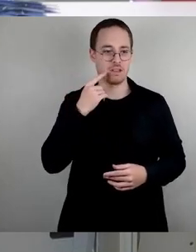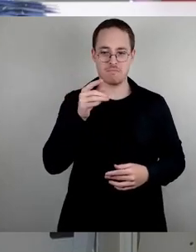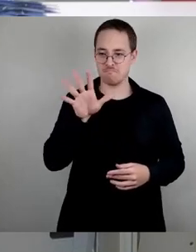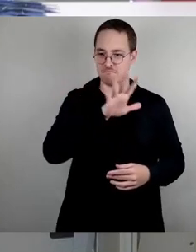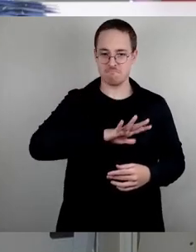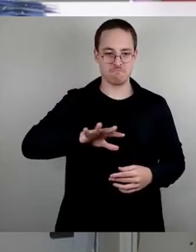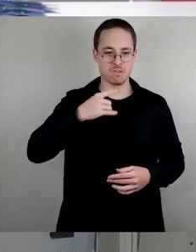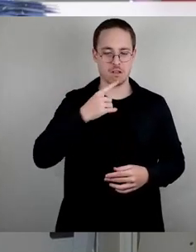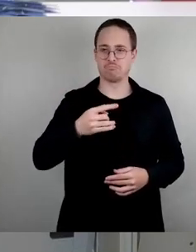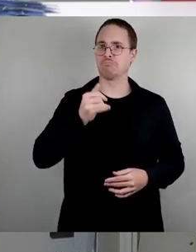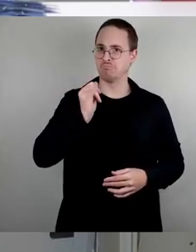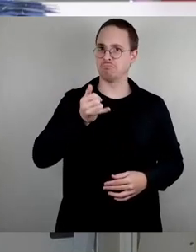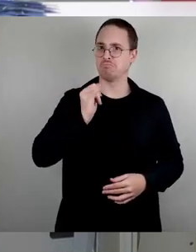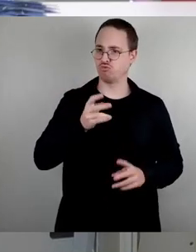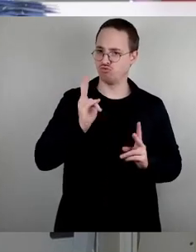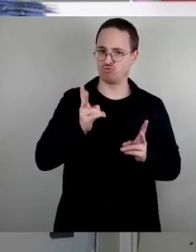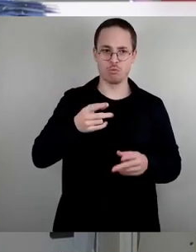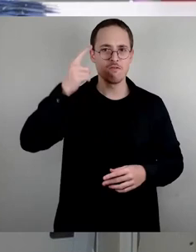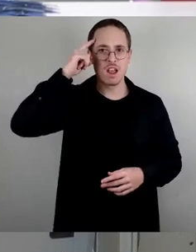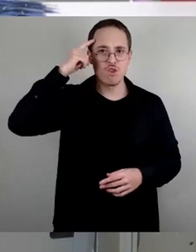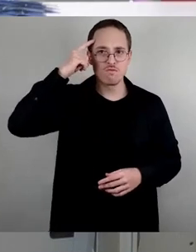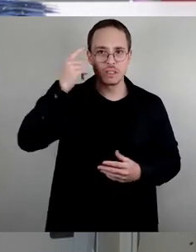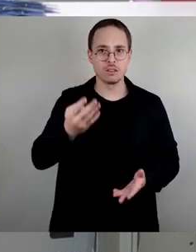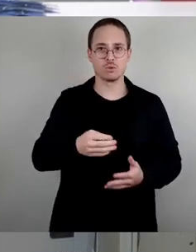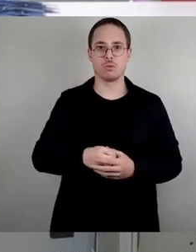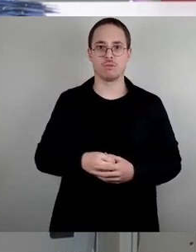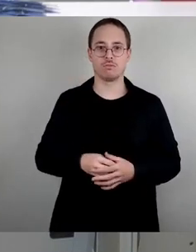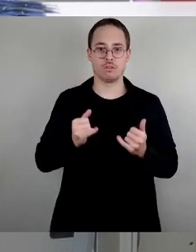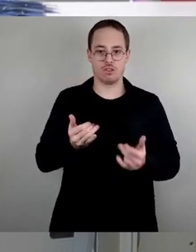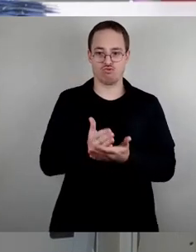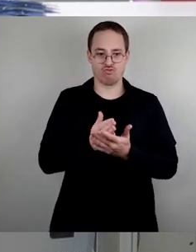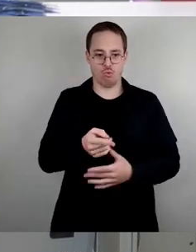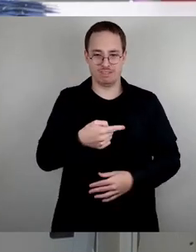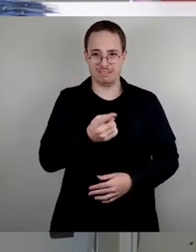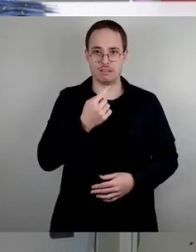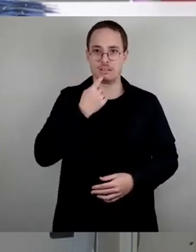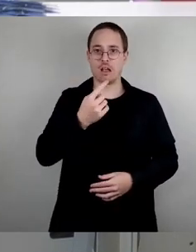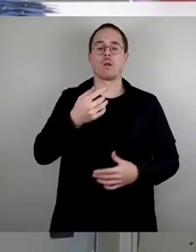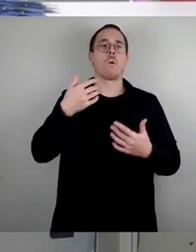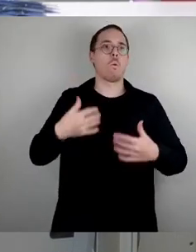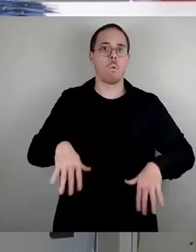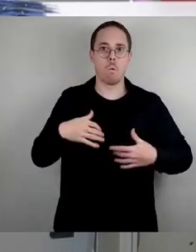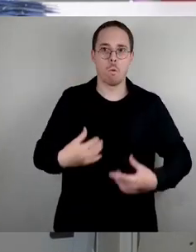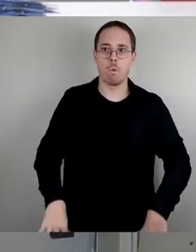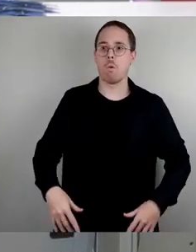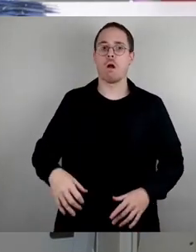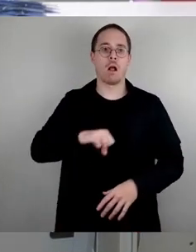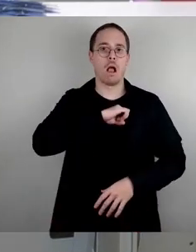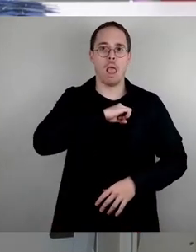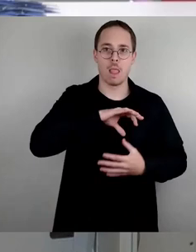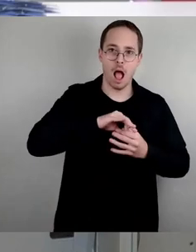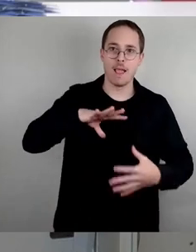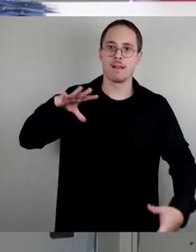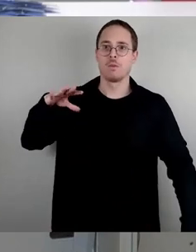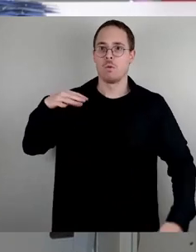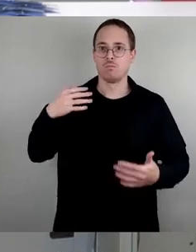Hier wird so getan, als ob es schon um Enteignung von Mieterinnen, von Eigentümerinteressen geht, es wird so getan, im Grunde